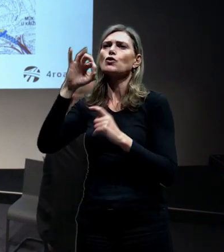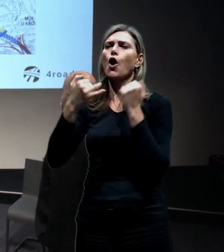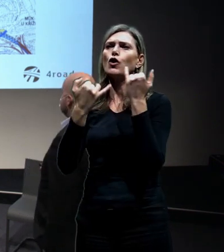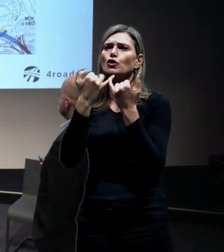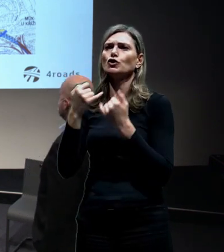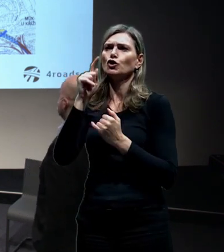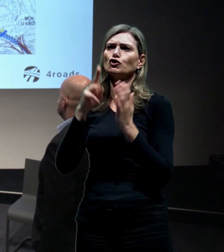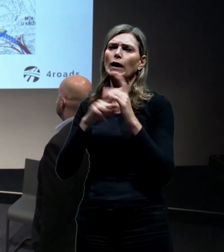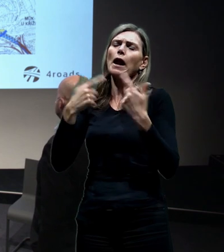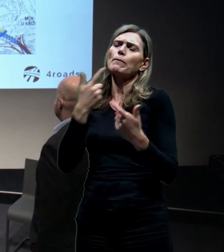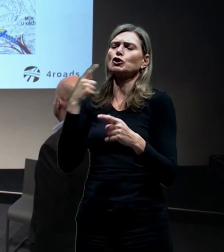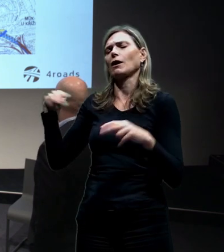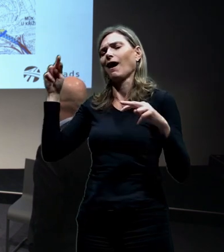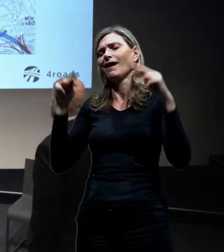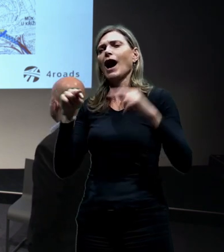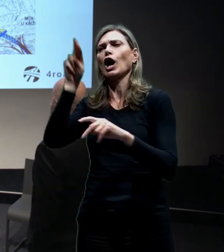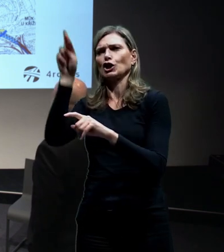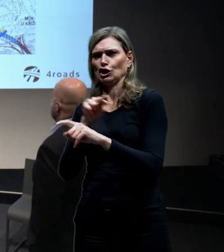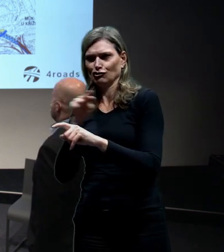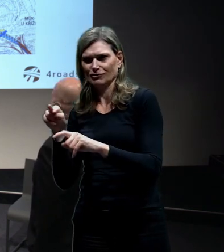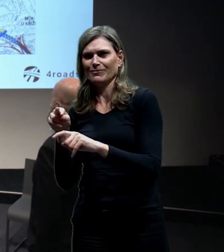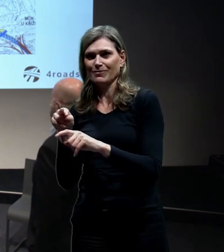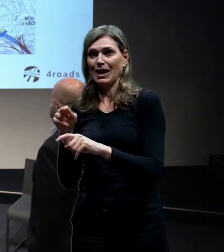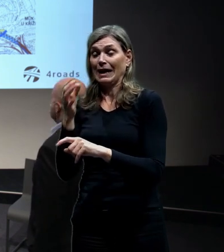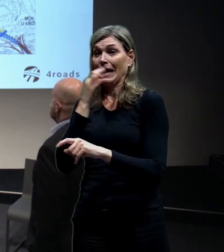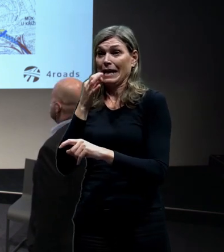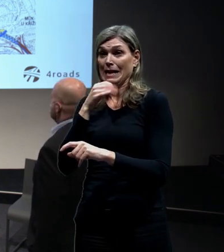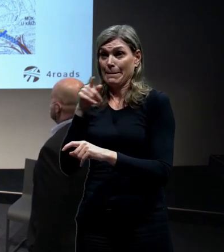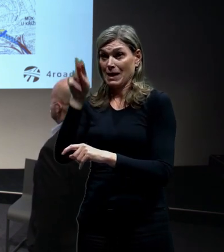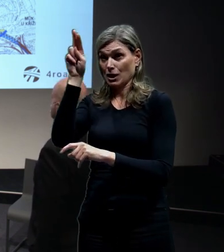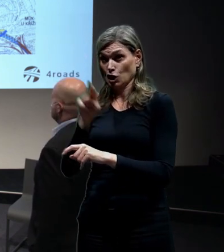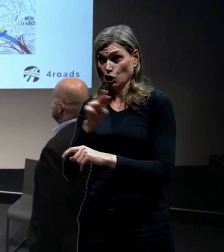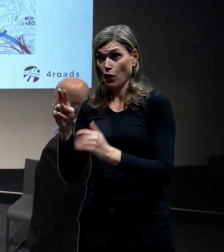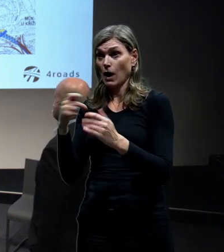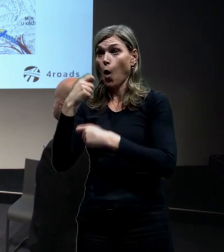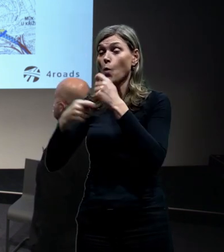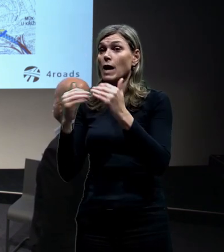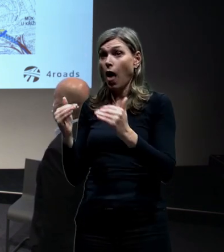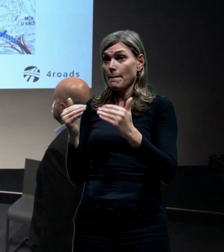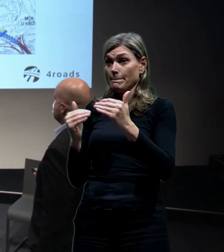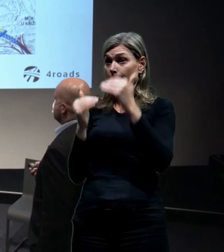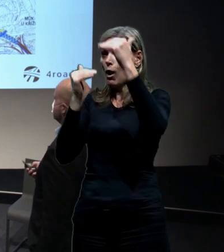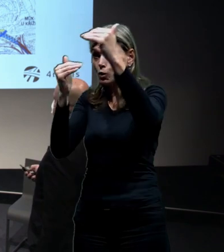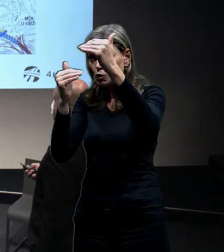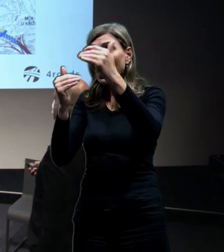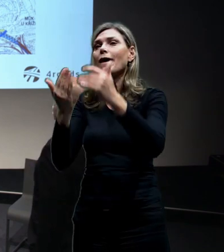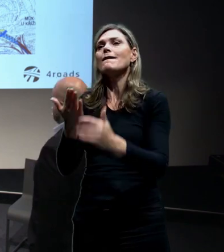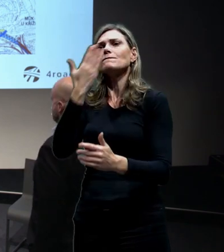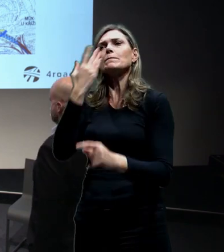u kříže, když je trochu jinde, to je pak tady. Když se ta křižovatka posune výš, jestli to nějakým způsobem nepřinese,